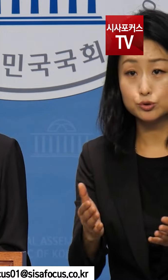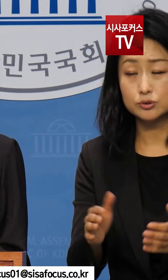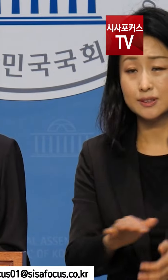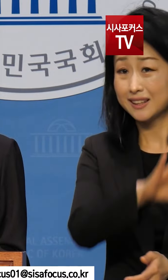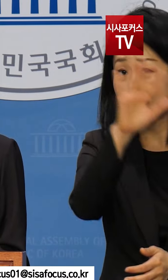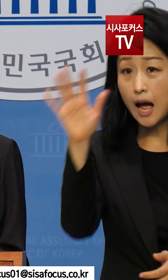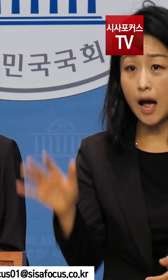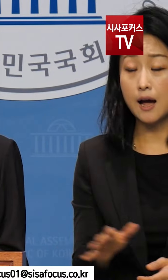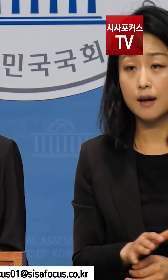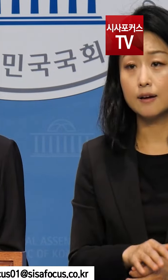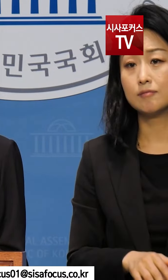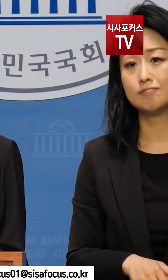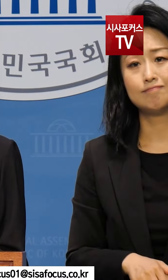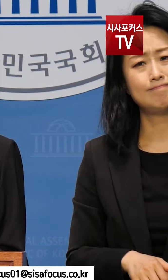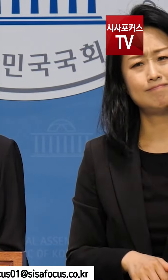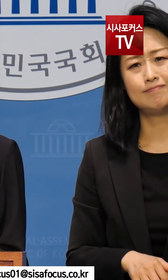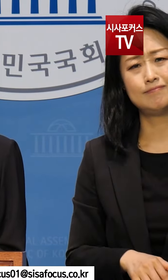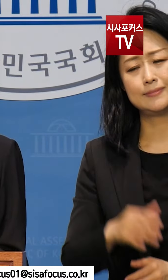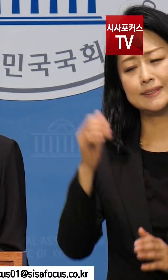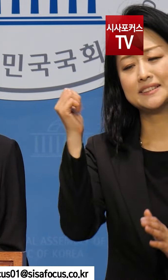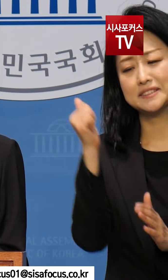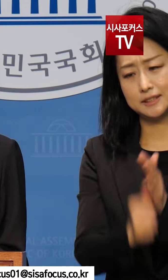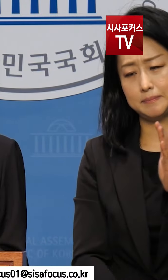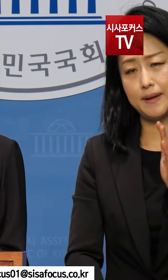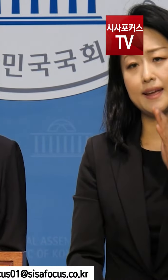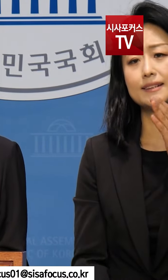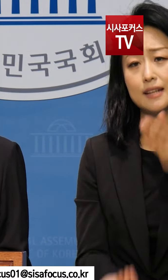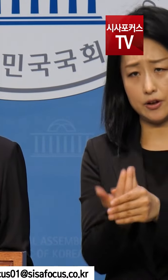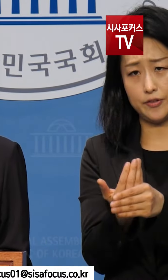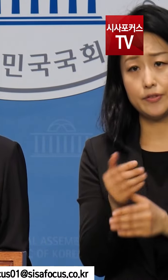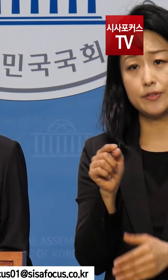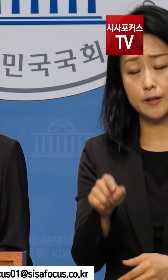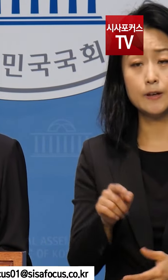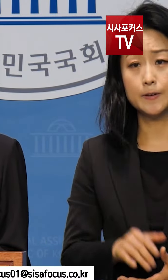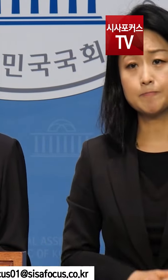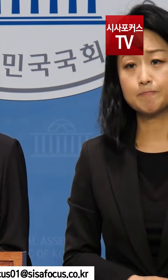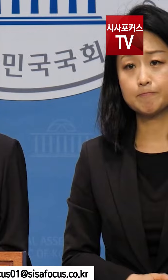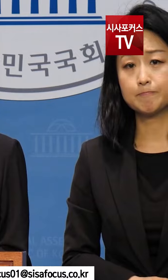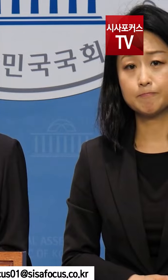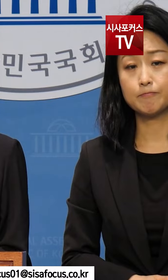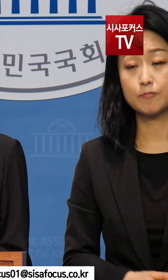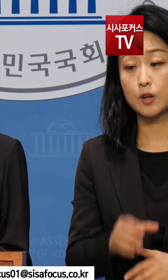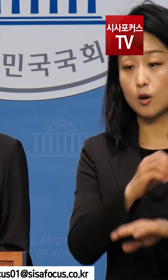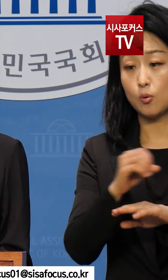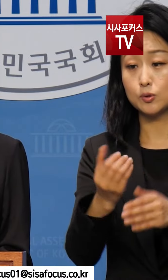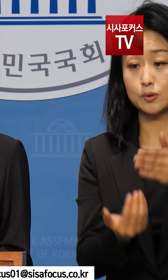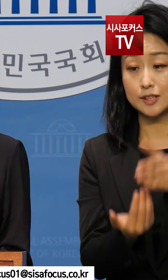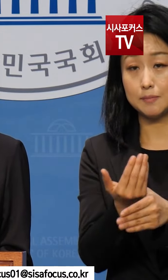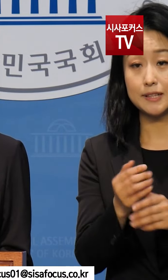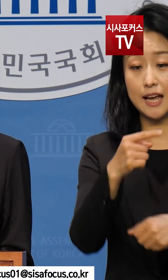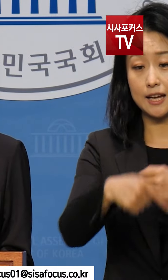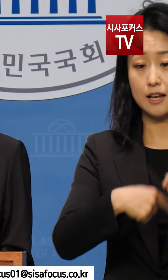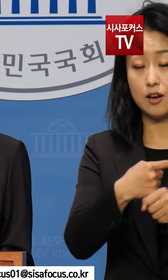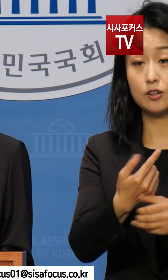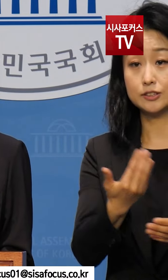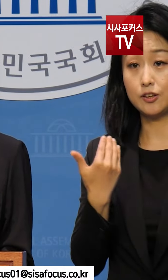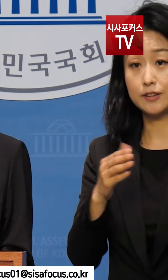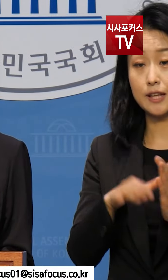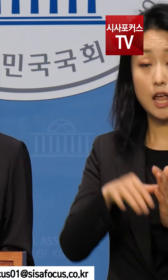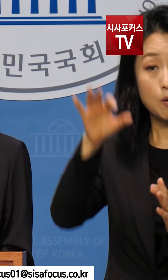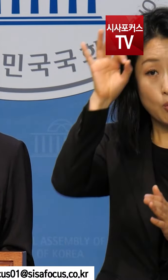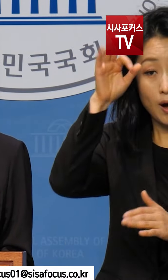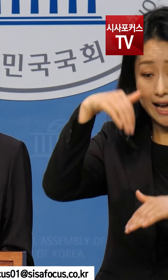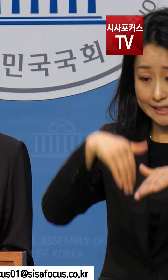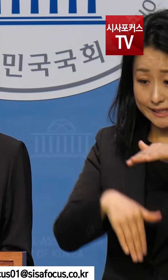모든 단계에서 참혹하게 실패했던 인재였습니다. 5성 참사가 있기 1년 전 포항